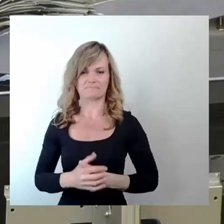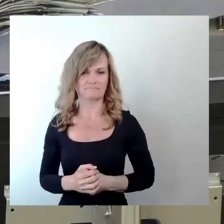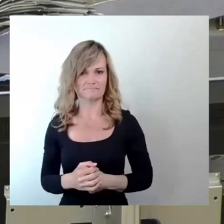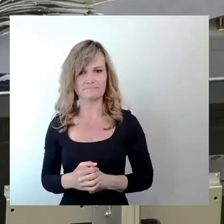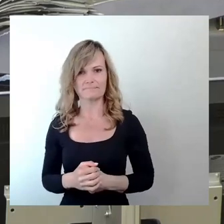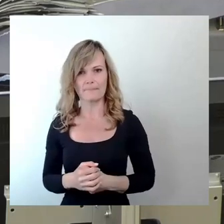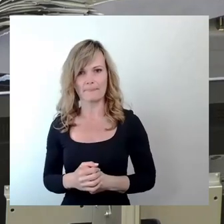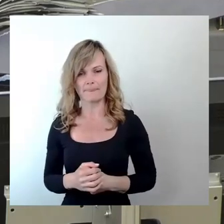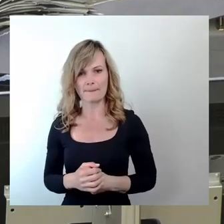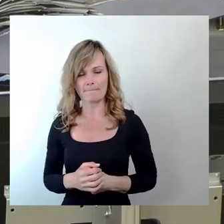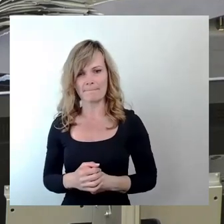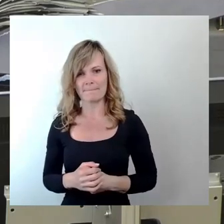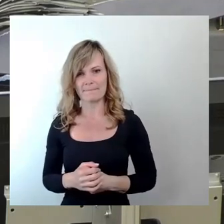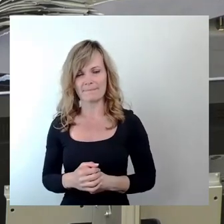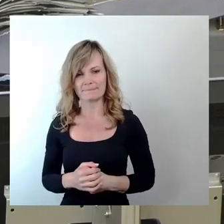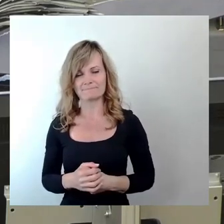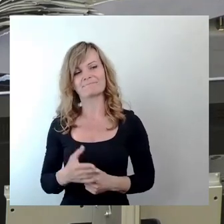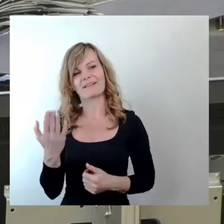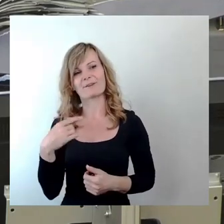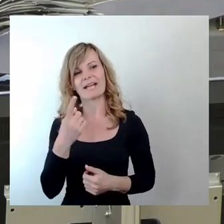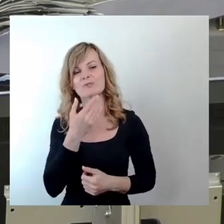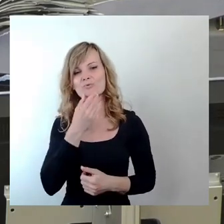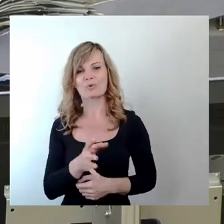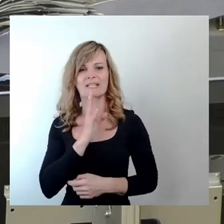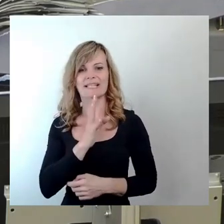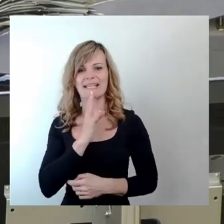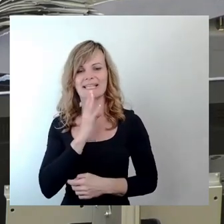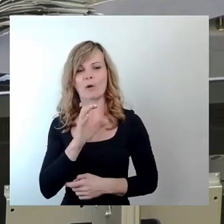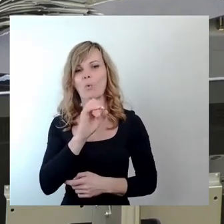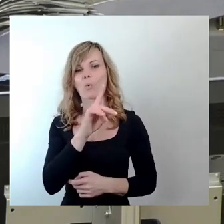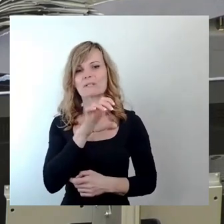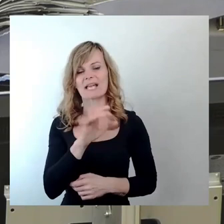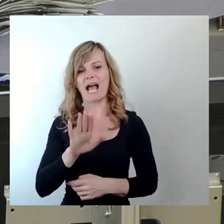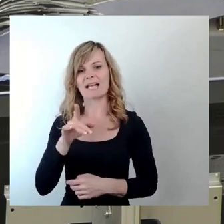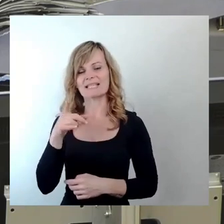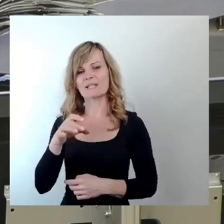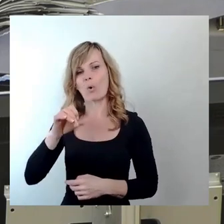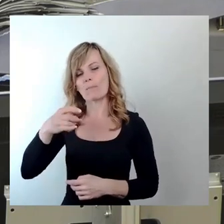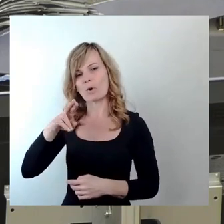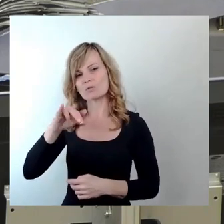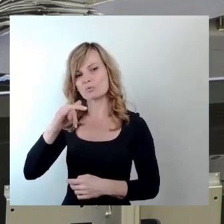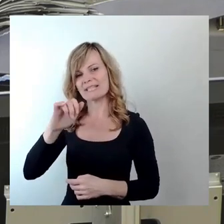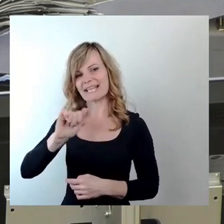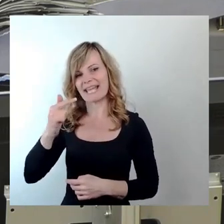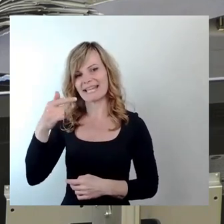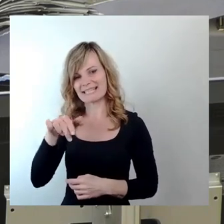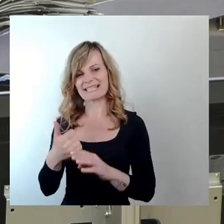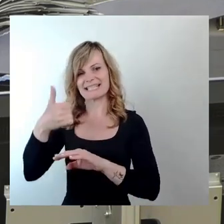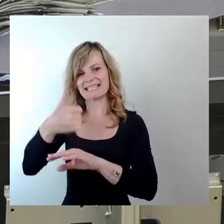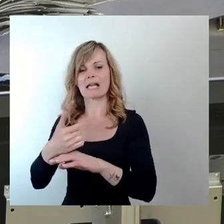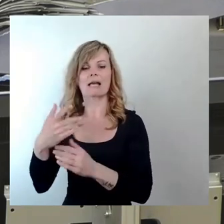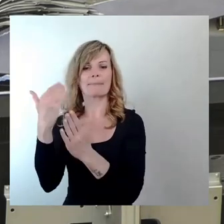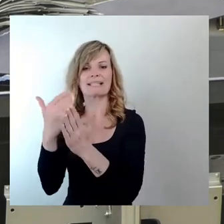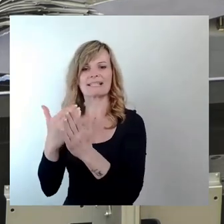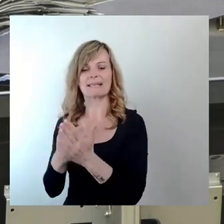Einst hielt ich eine schöne Rede mit dem Titel Ode an das Opportunitätsprinzip zum Gießsee-Leuben.